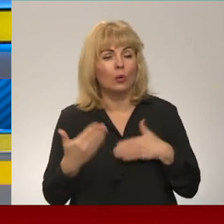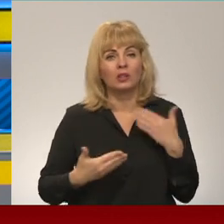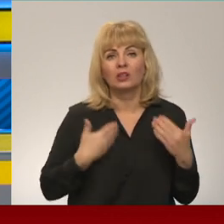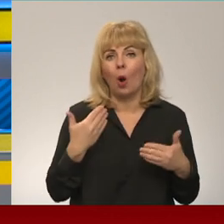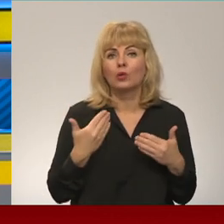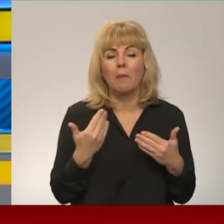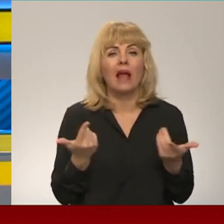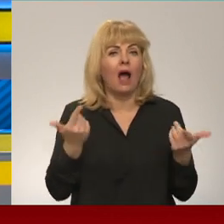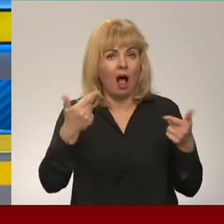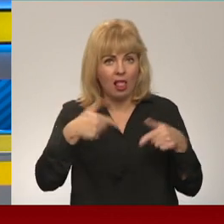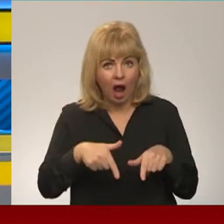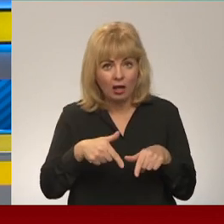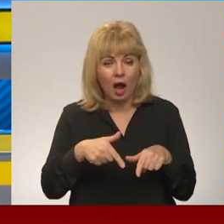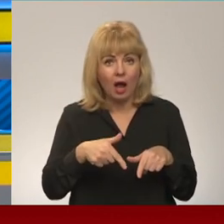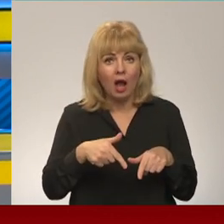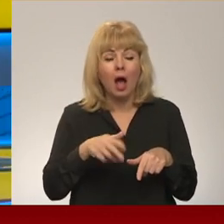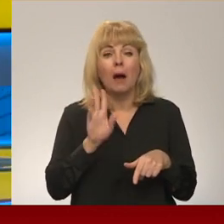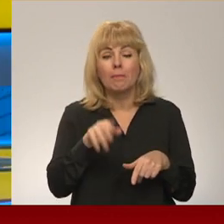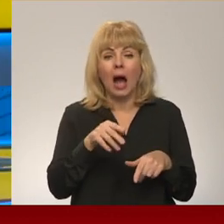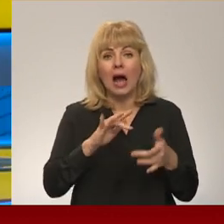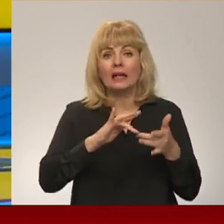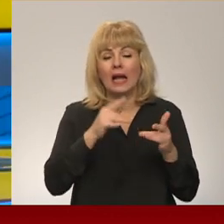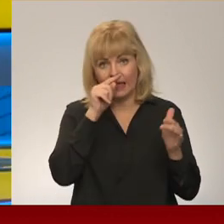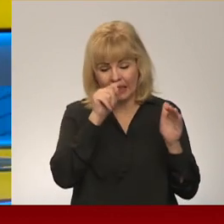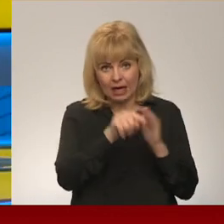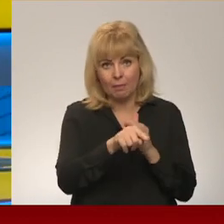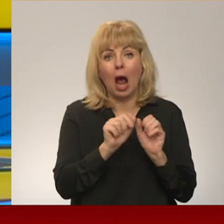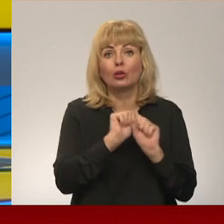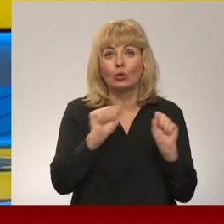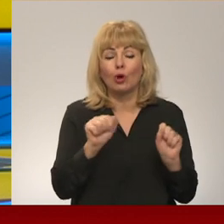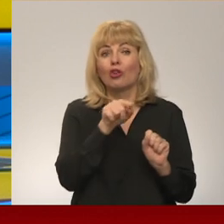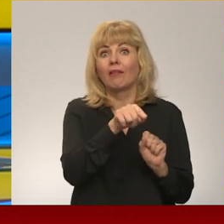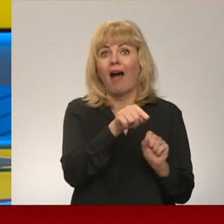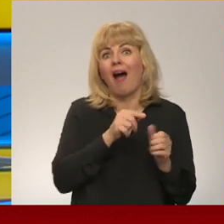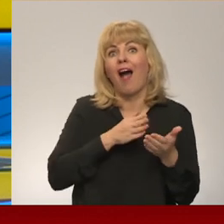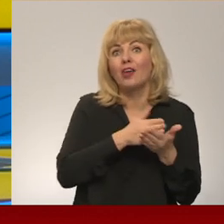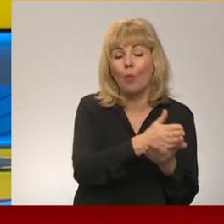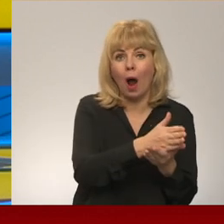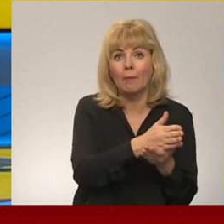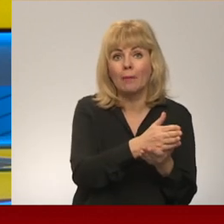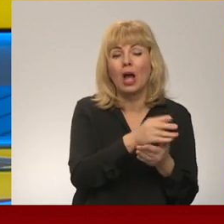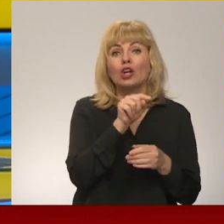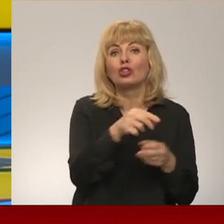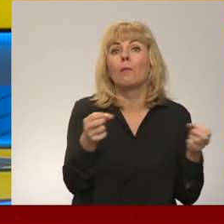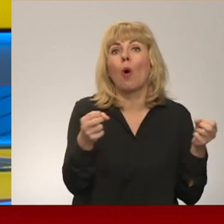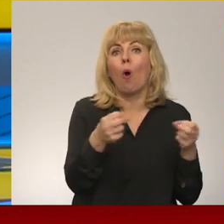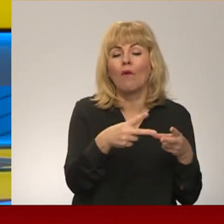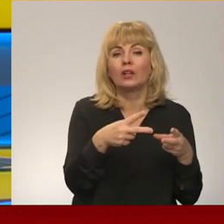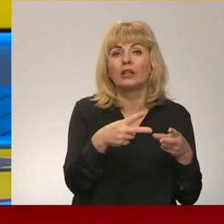Kas attiec uz kiberdrošību, tā ir kā reiz tā joma, kurā šim konfliktam ir visvieglāk